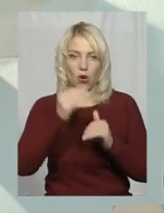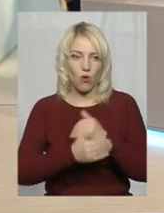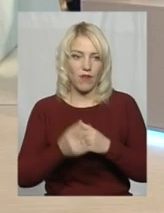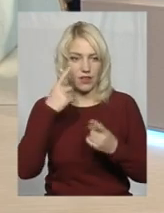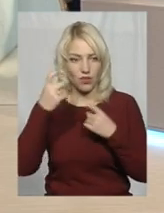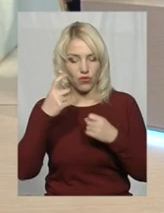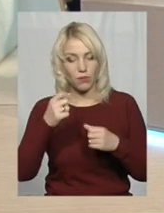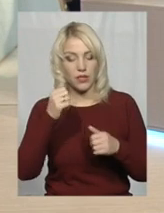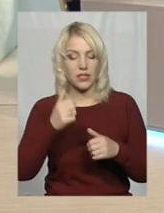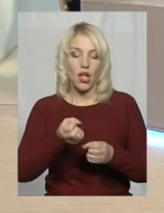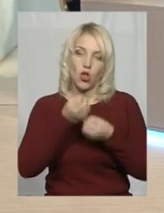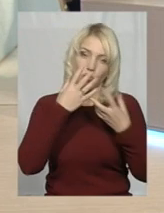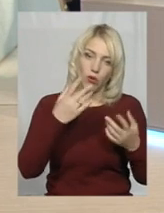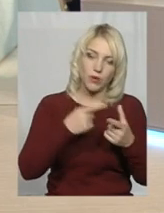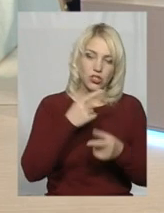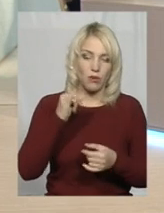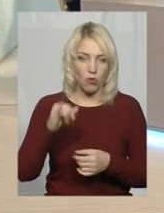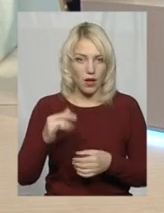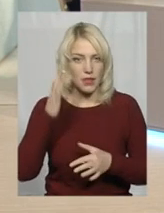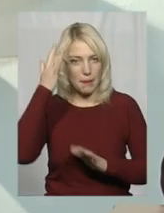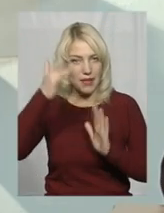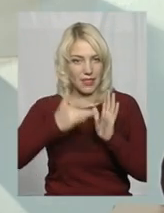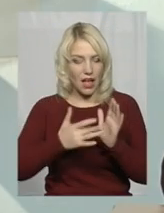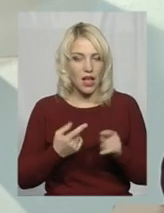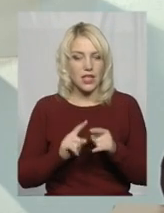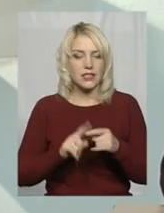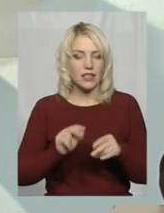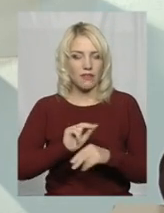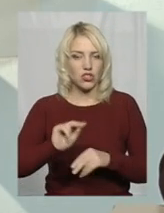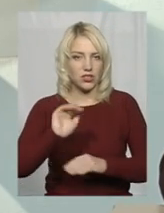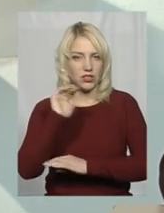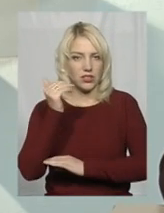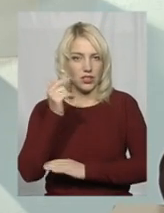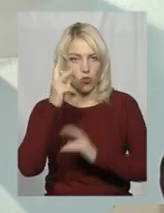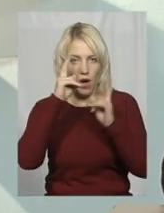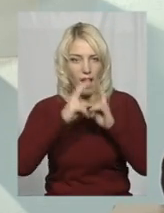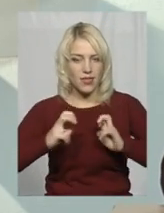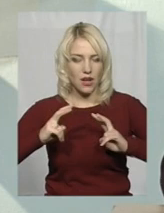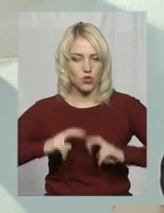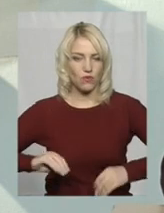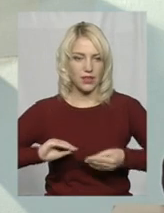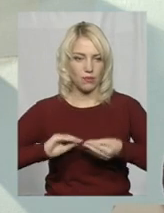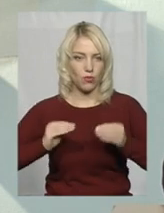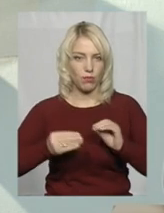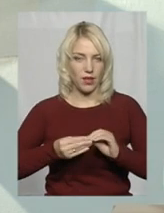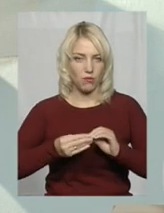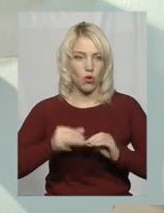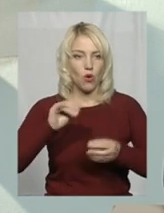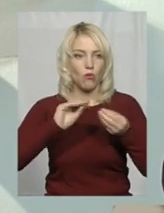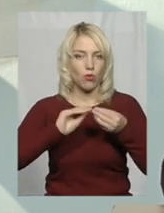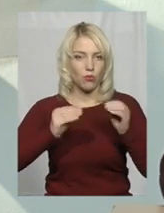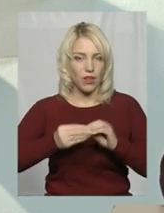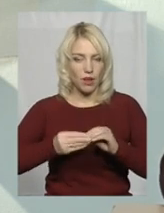чи погана. Мета – навчити дитину аналізувати проблему. Проблему –